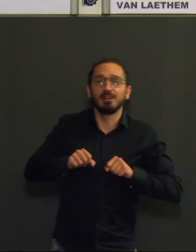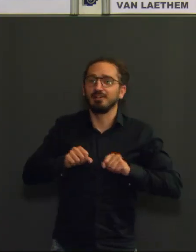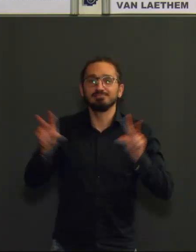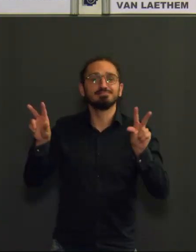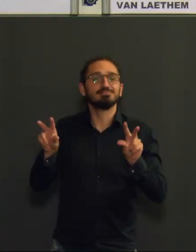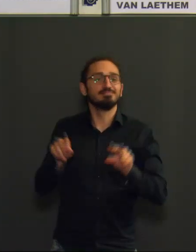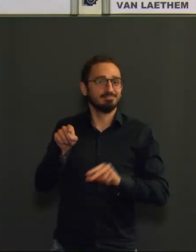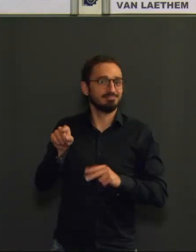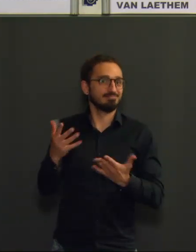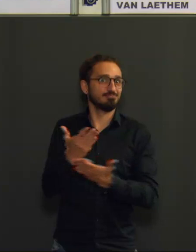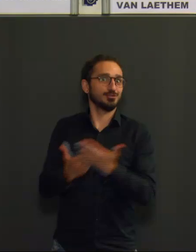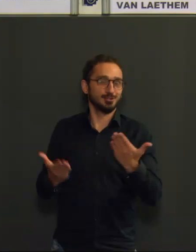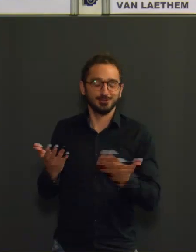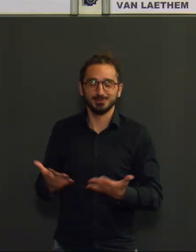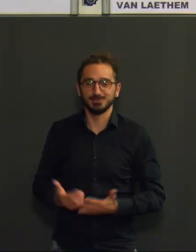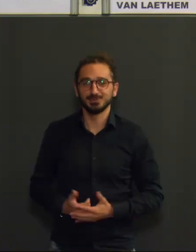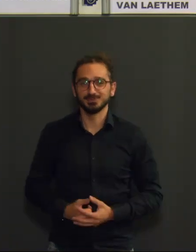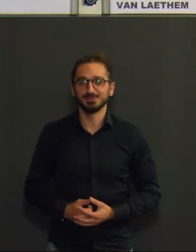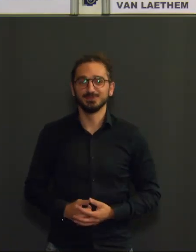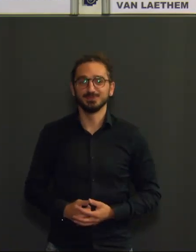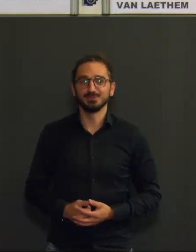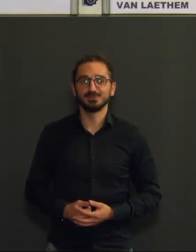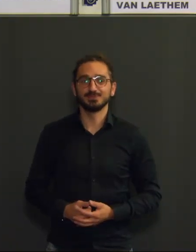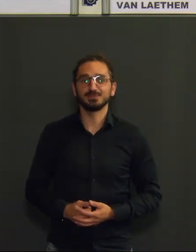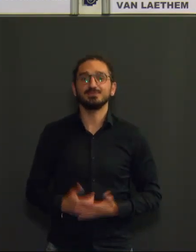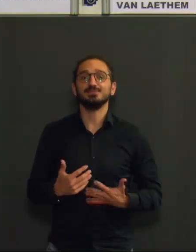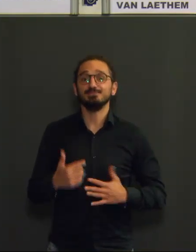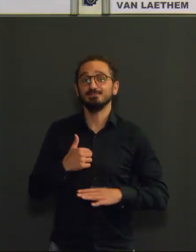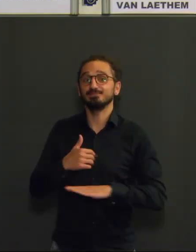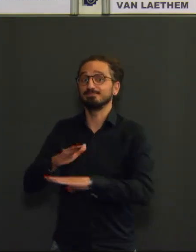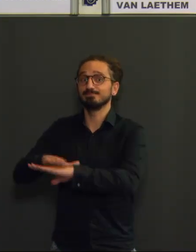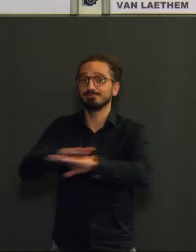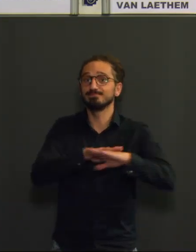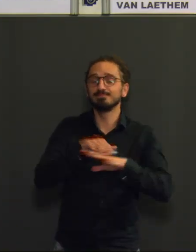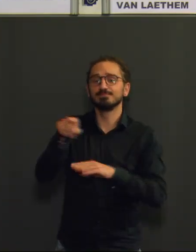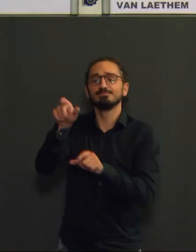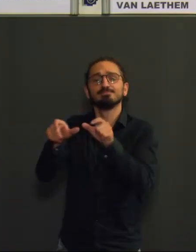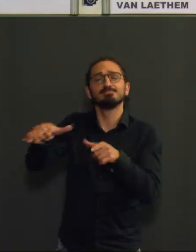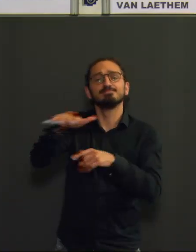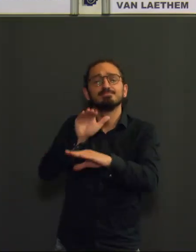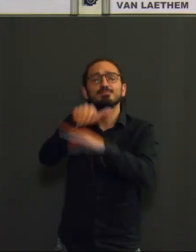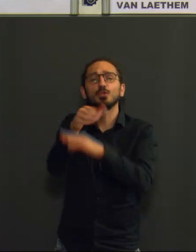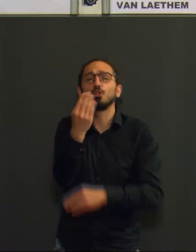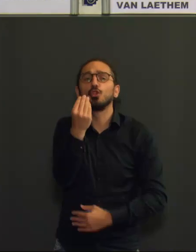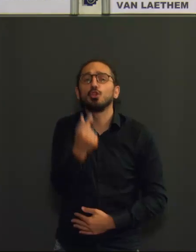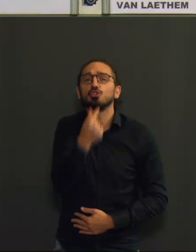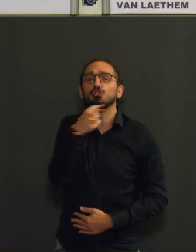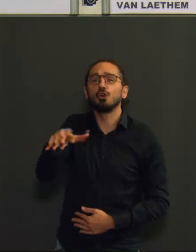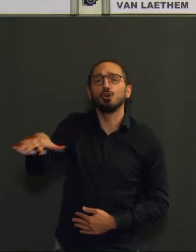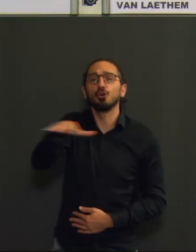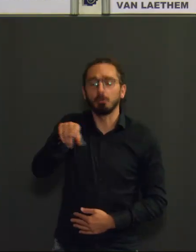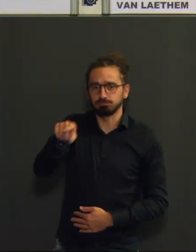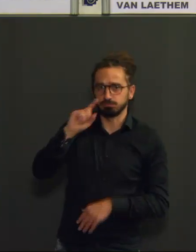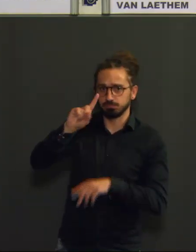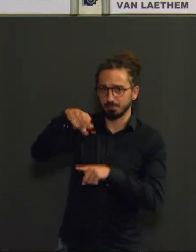premières fois depuis longtemps, nous avons dans l'astrade d'âge des plus de 90 ans une augmentation. Une augmentation de 23% qui est